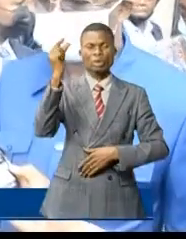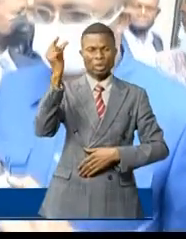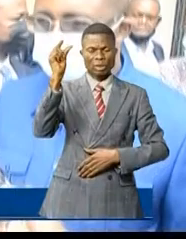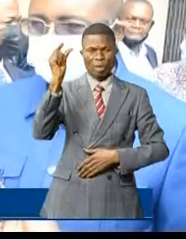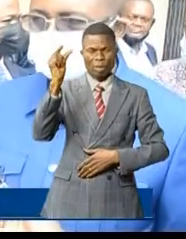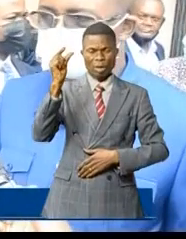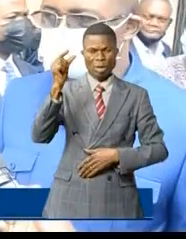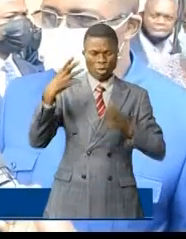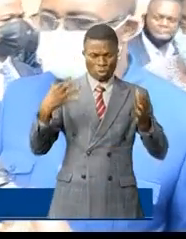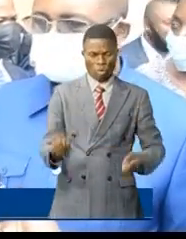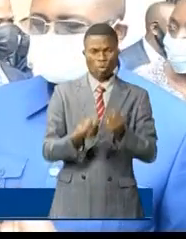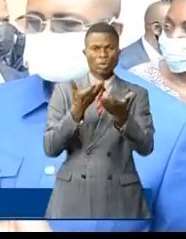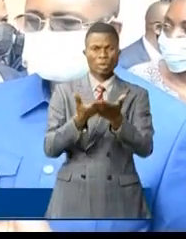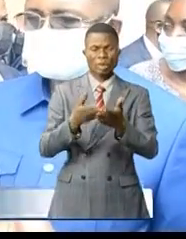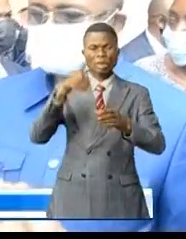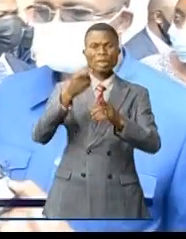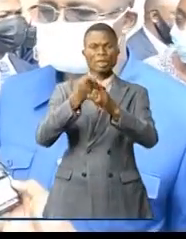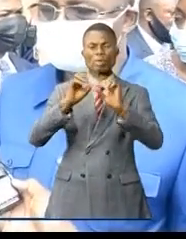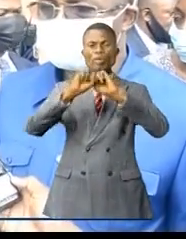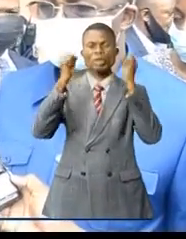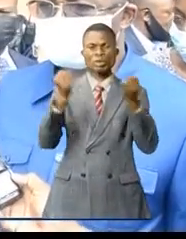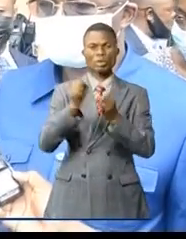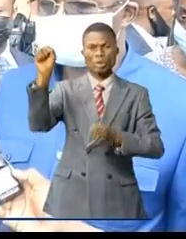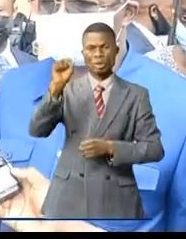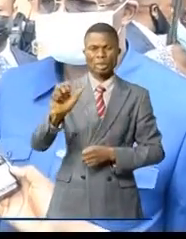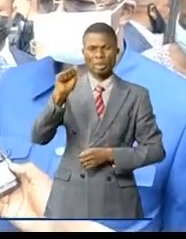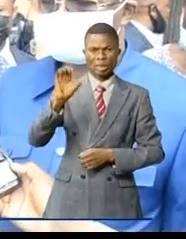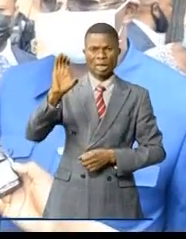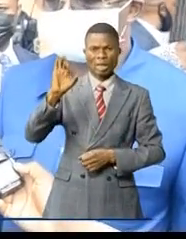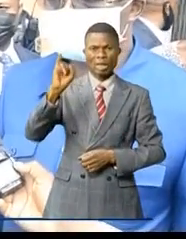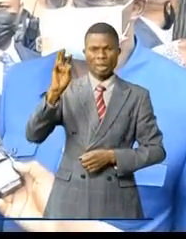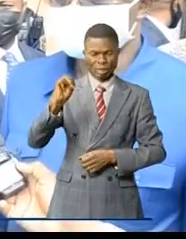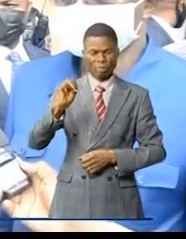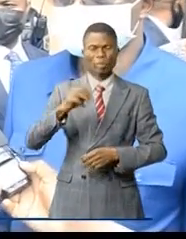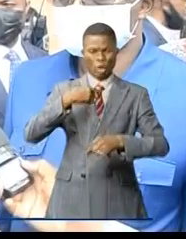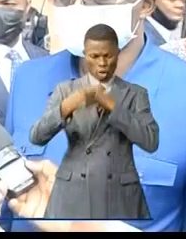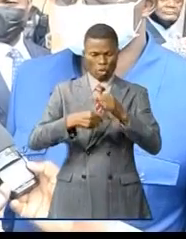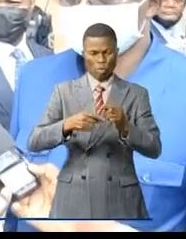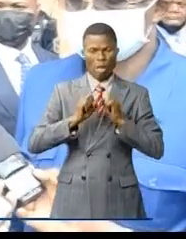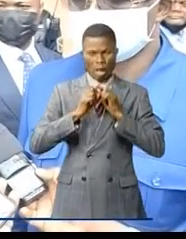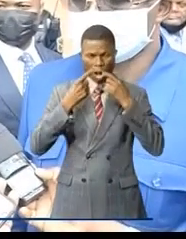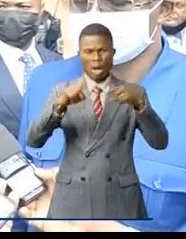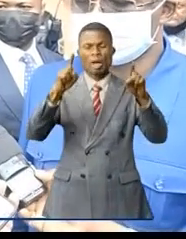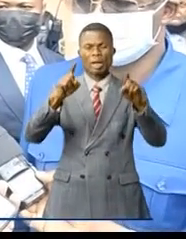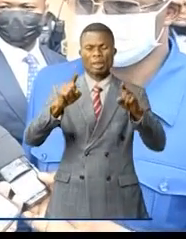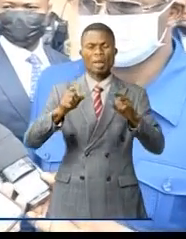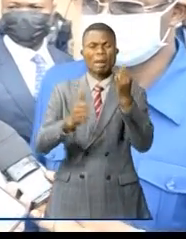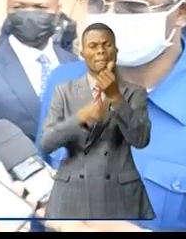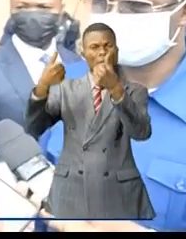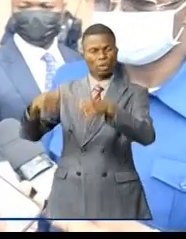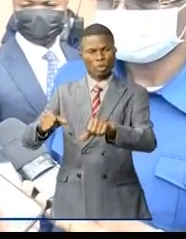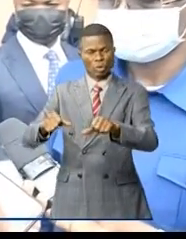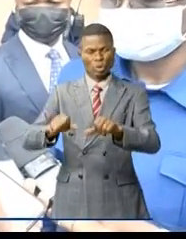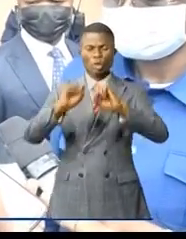vient de la société Sassim. Ça a été fait, j'ai fait le lancement et j'ai laissé les équipes là, et la